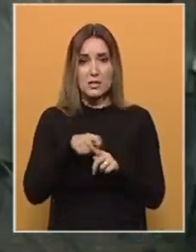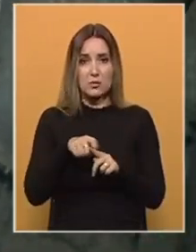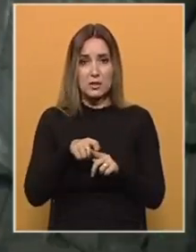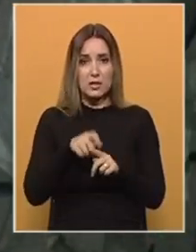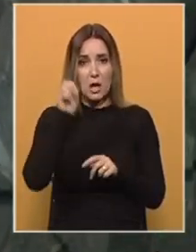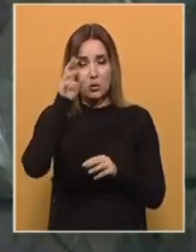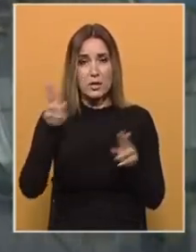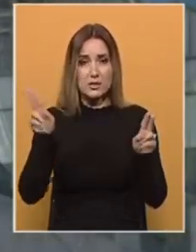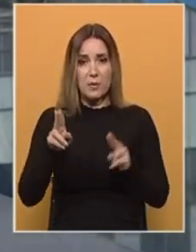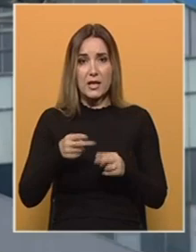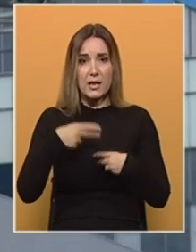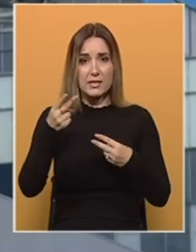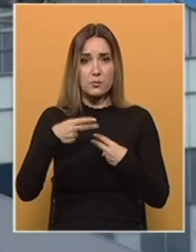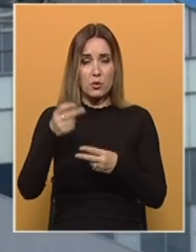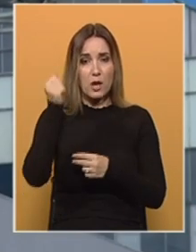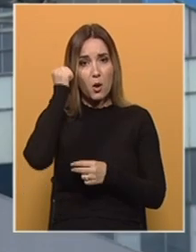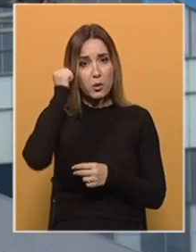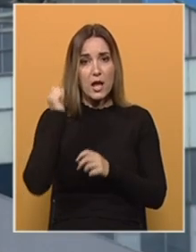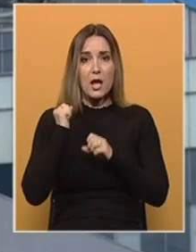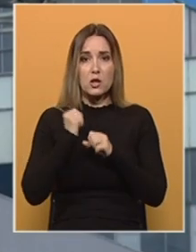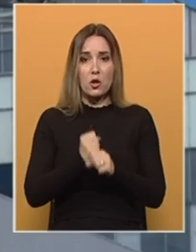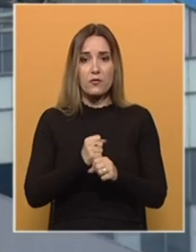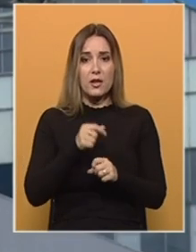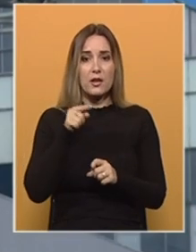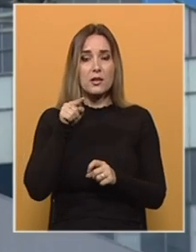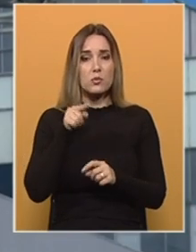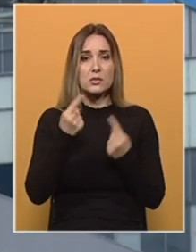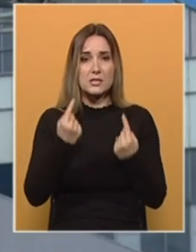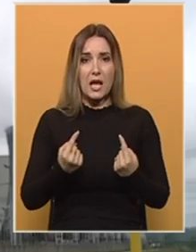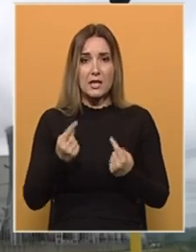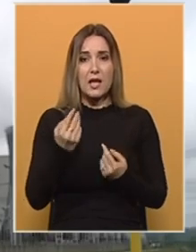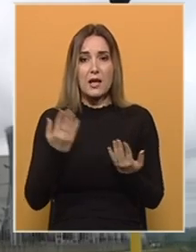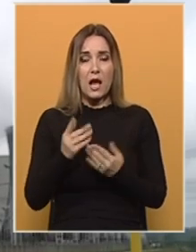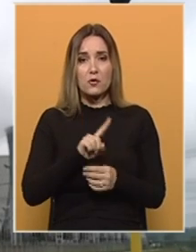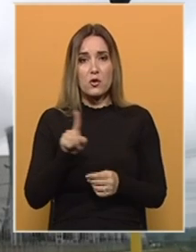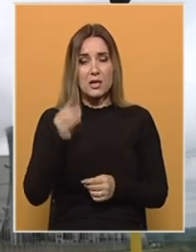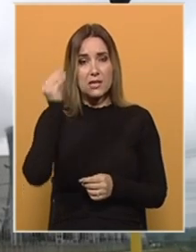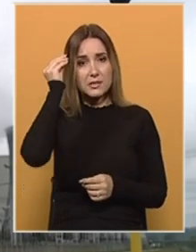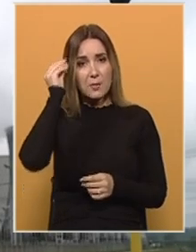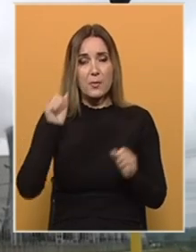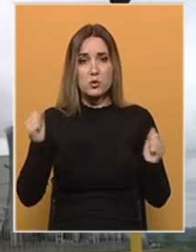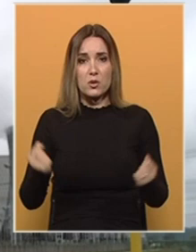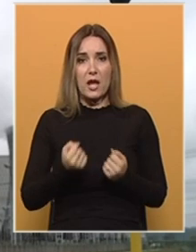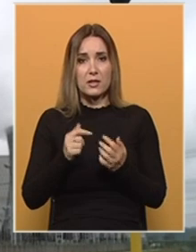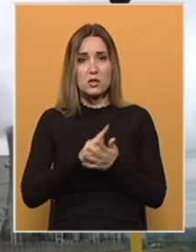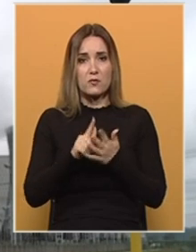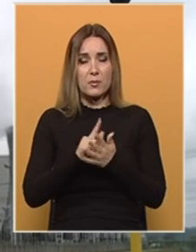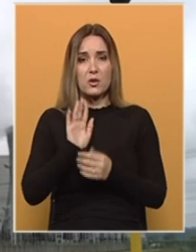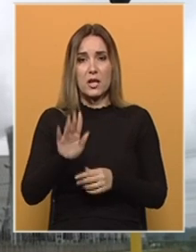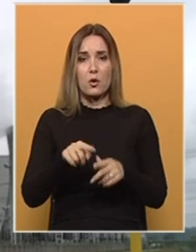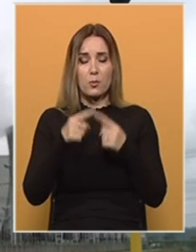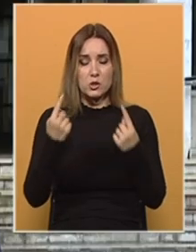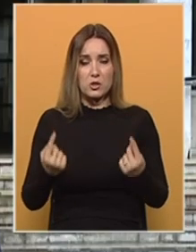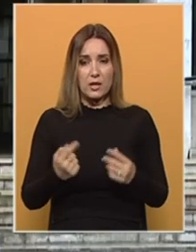rudnika i smanjene isporuke uglja doveli termoelektranu Tuzla u stanje kakvo nije zapamđeno ni u najtežim periodima njenog